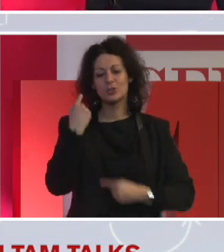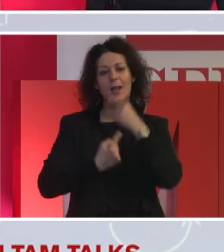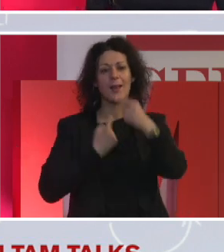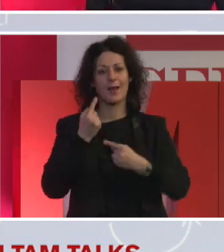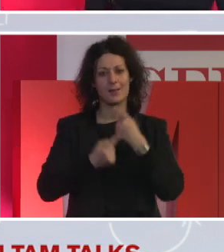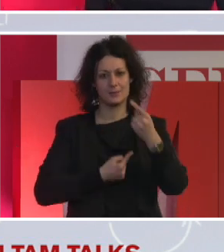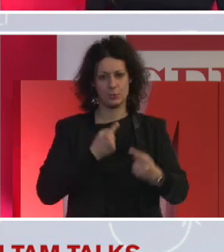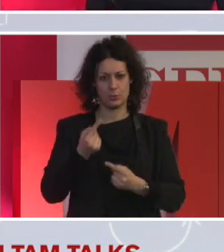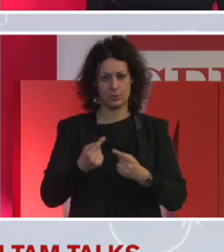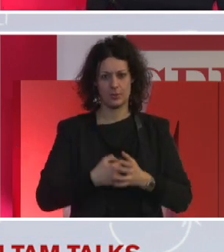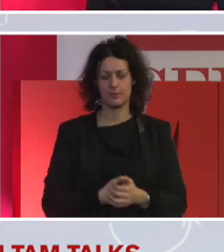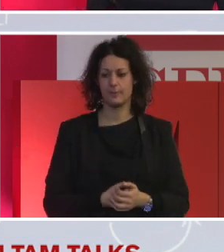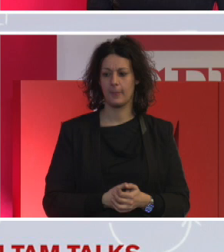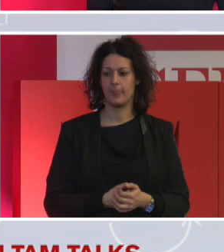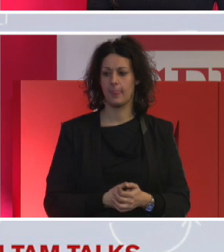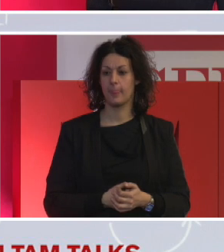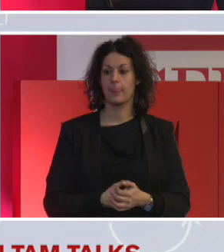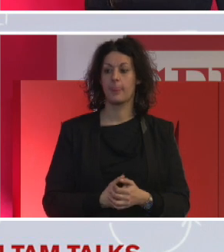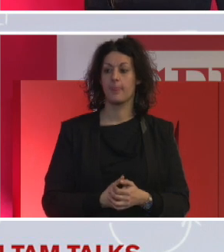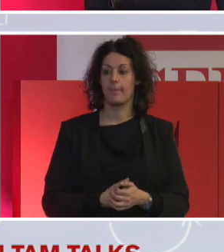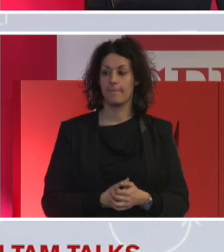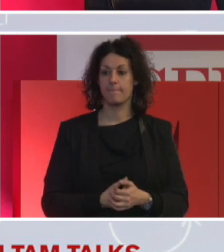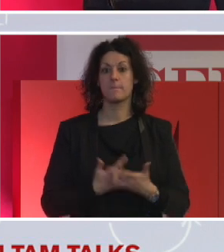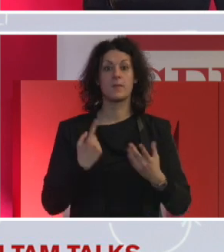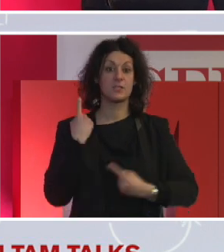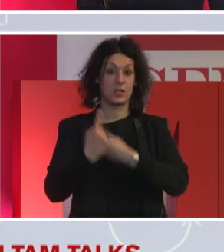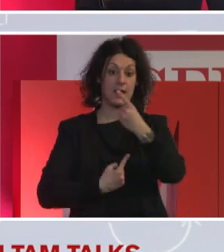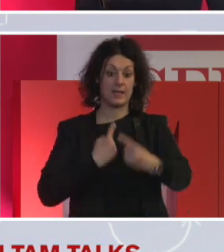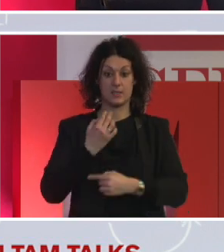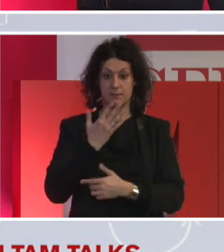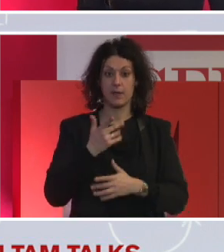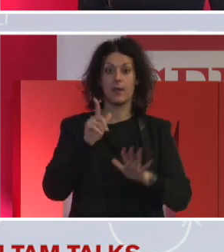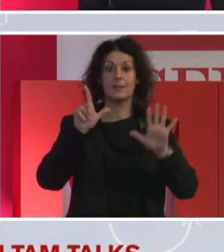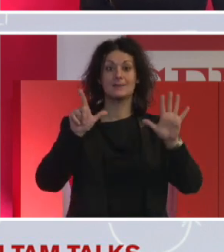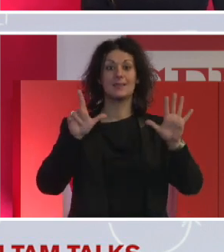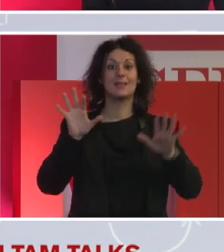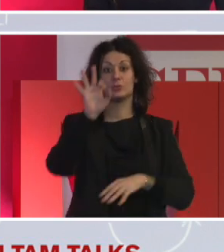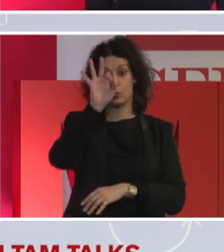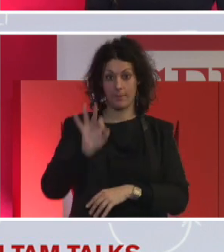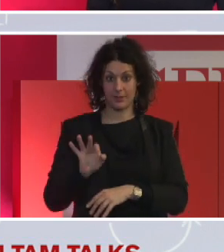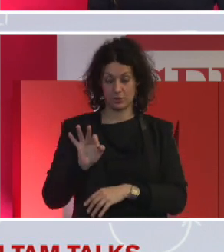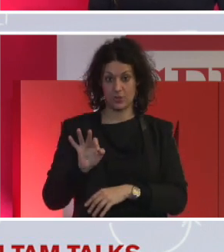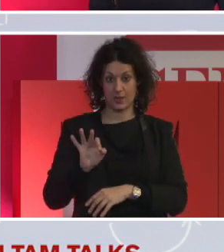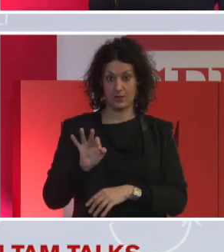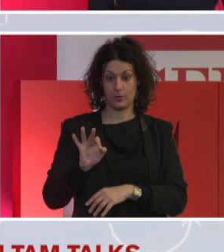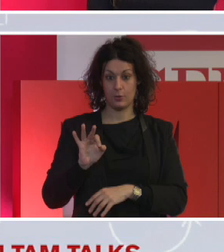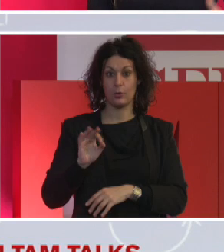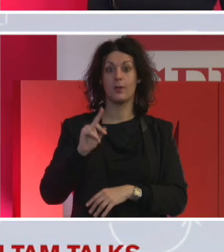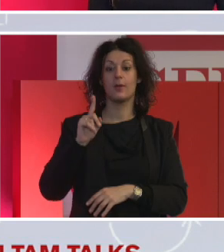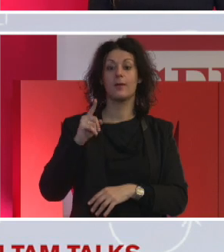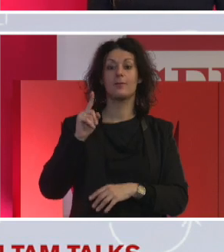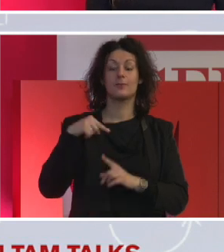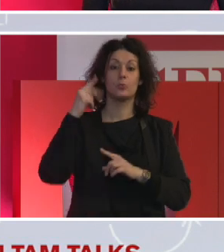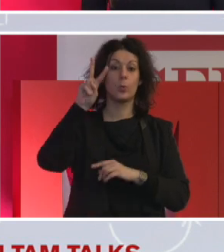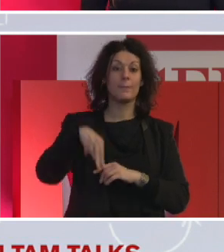importantissime, faranno parte del 75% della forza lavoro nel 2025, sarà la maggior parte fatta di millennials, e